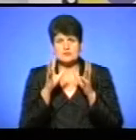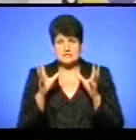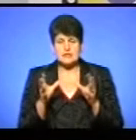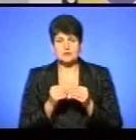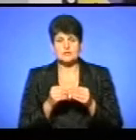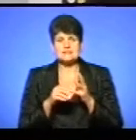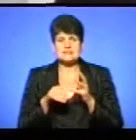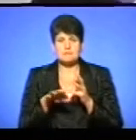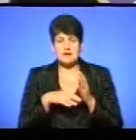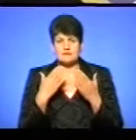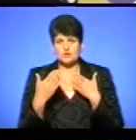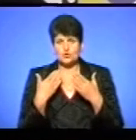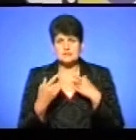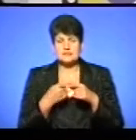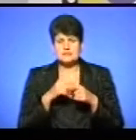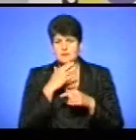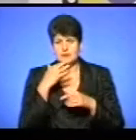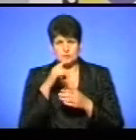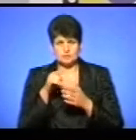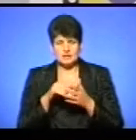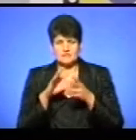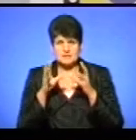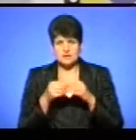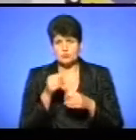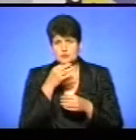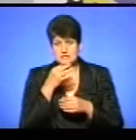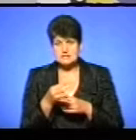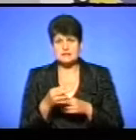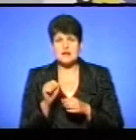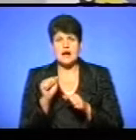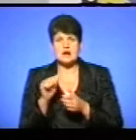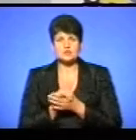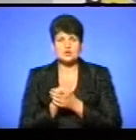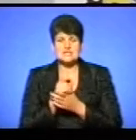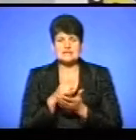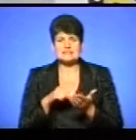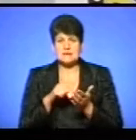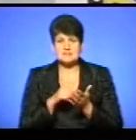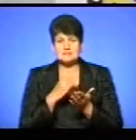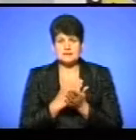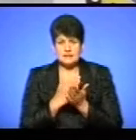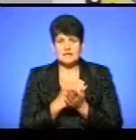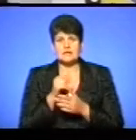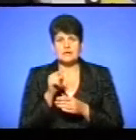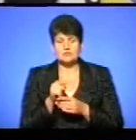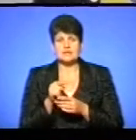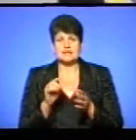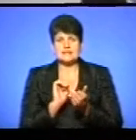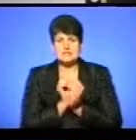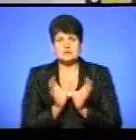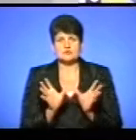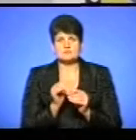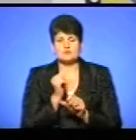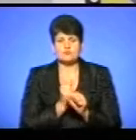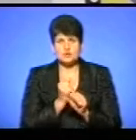відносини – це дуже багато запитань. Але, якщо в загальному сказати, асоціація міст наша регіональна, Ігор Горячак, вони дуже плідно співпрацюють з нами,